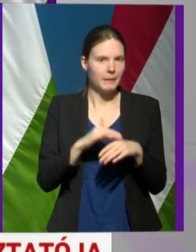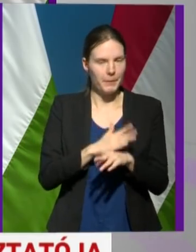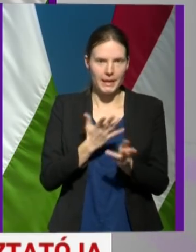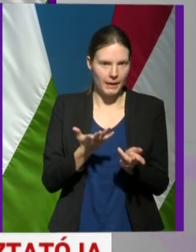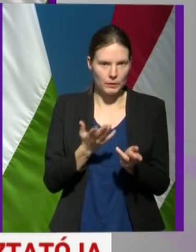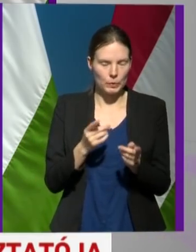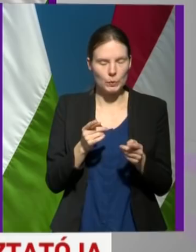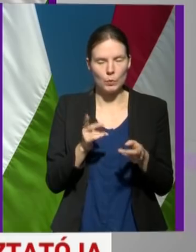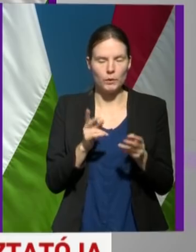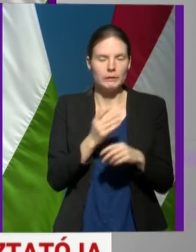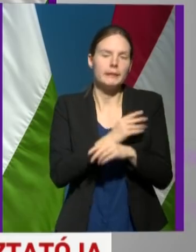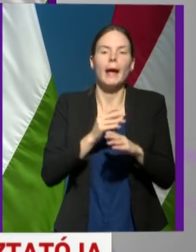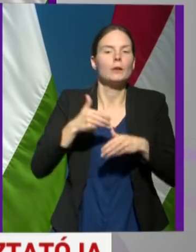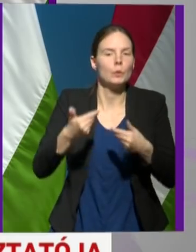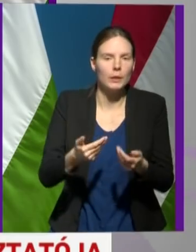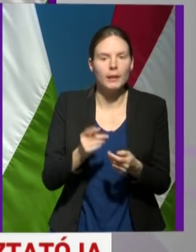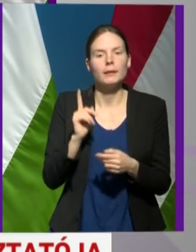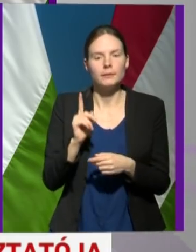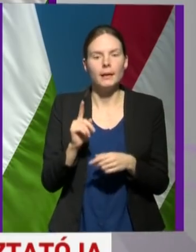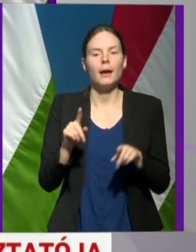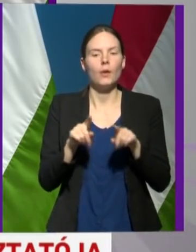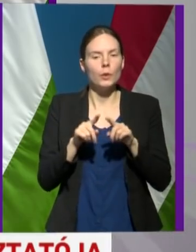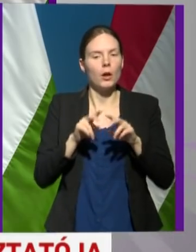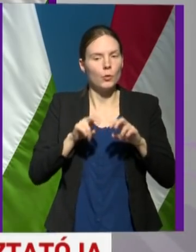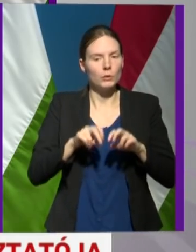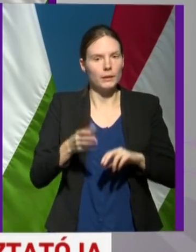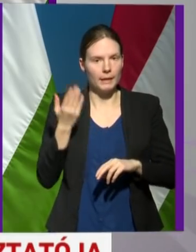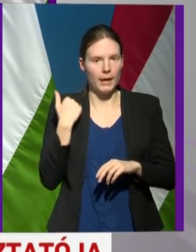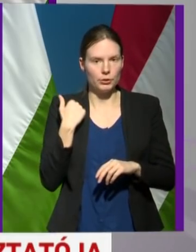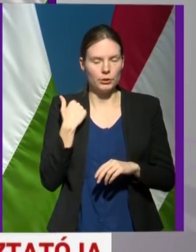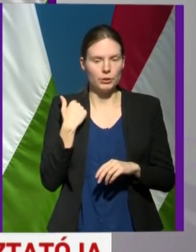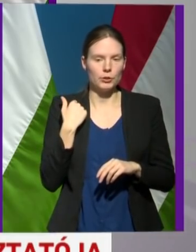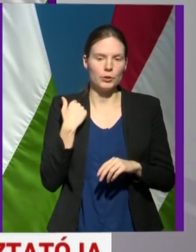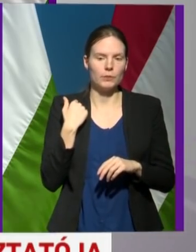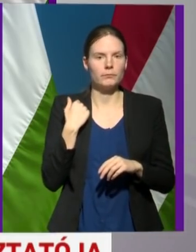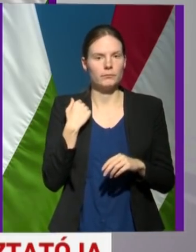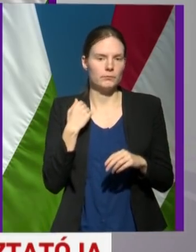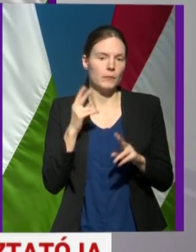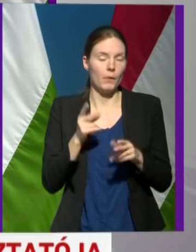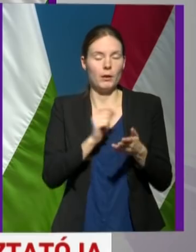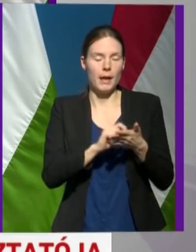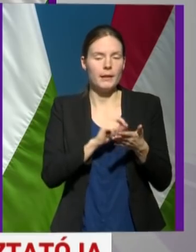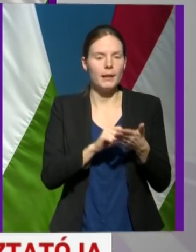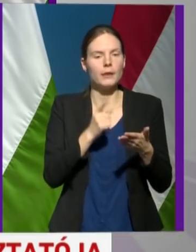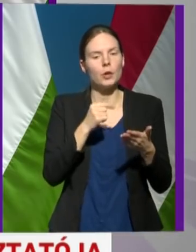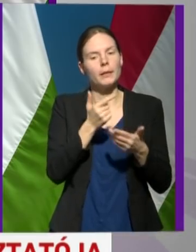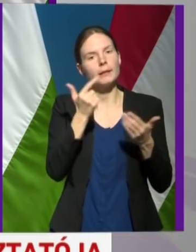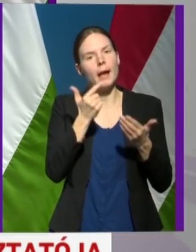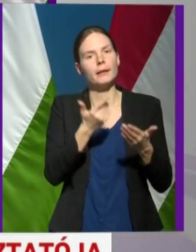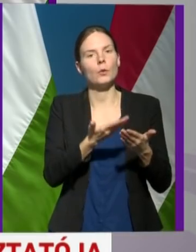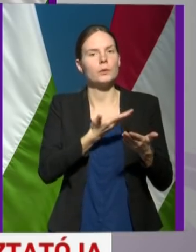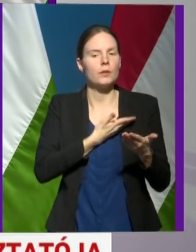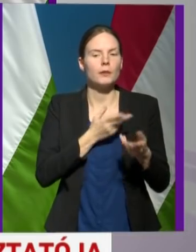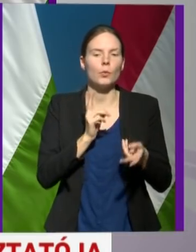tapasztalni, de olyan kutatásokról is olvasunk, ami arról tájékoztat minket,